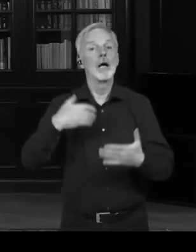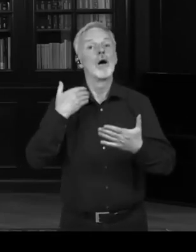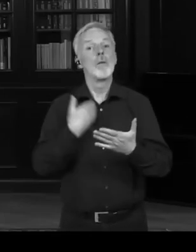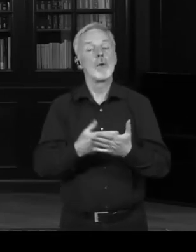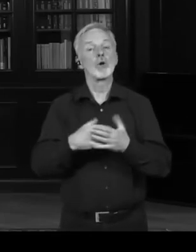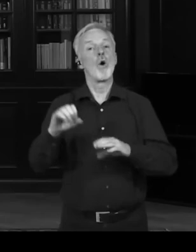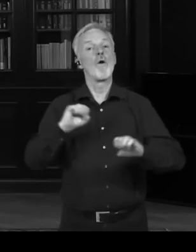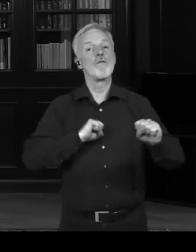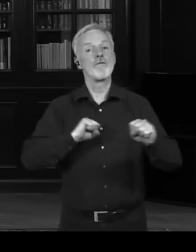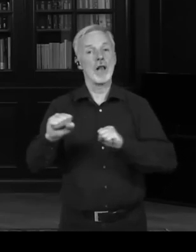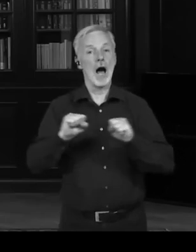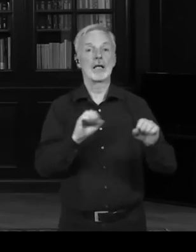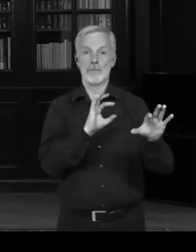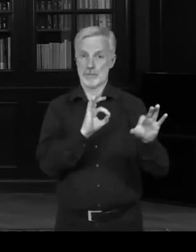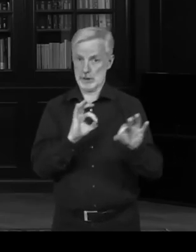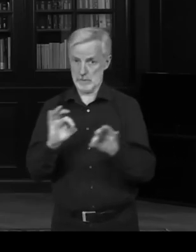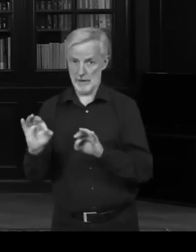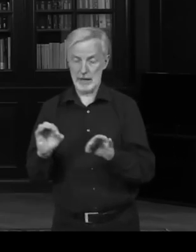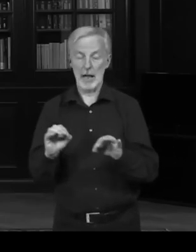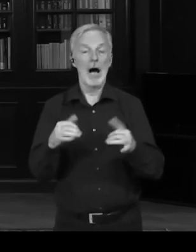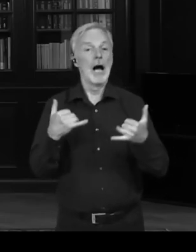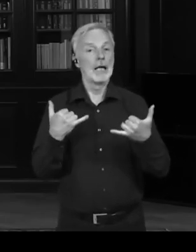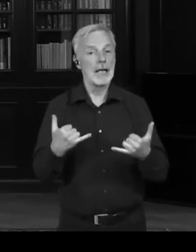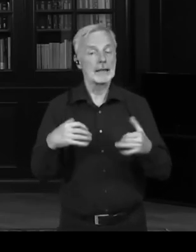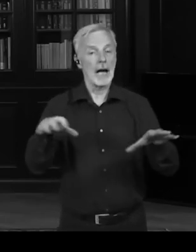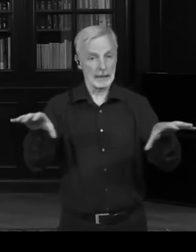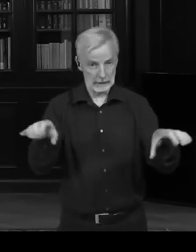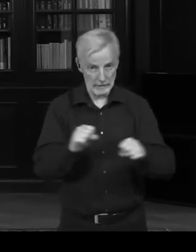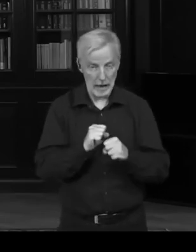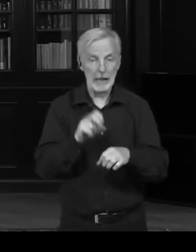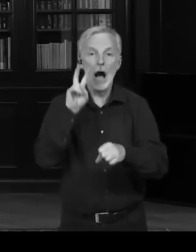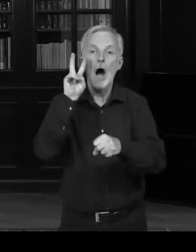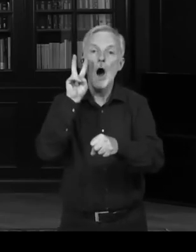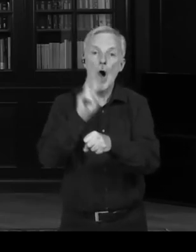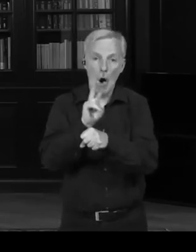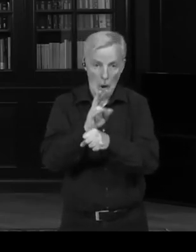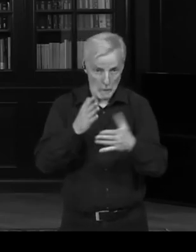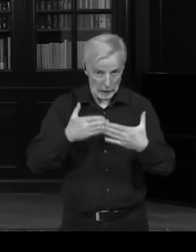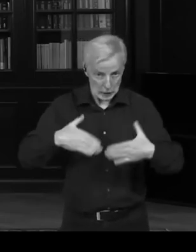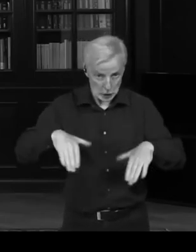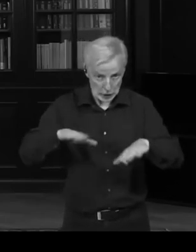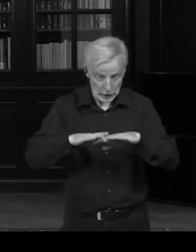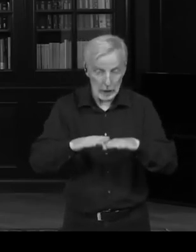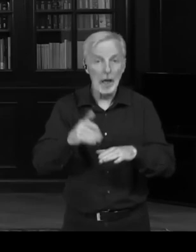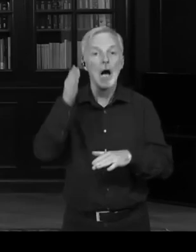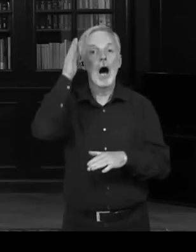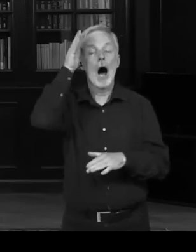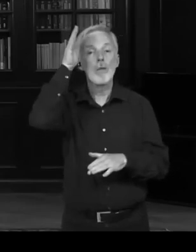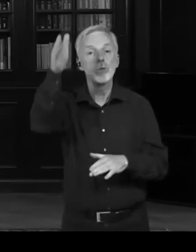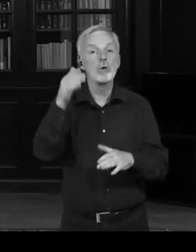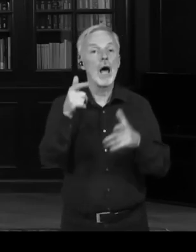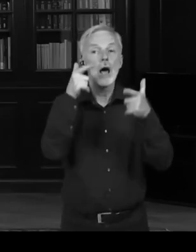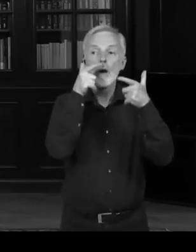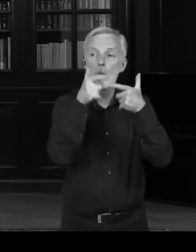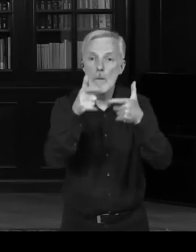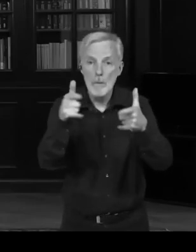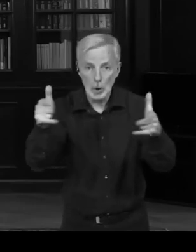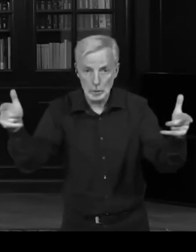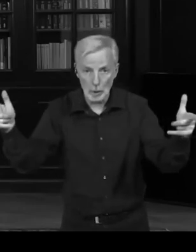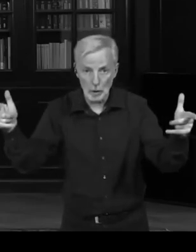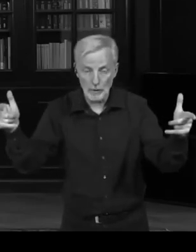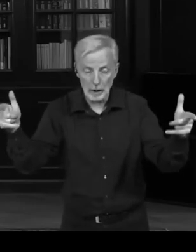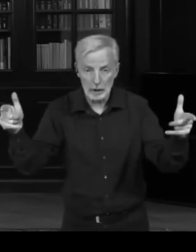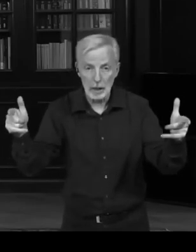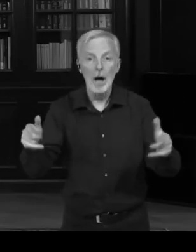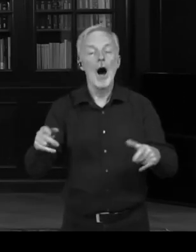kopat nohama kolem sebe umí každý vět tady. To si asi tady nemusíme vůbec nějakým způsobem říkat. Ale myslím si, že by bylo fér